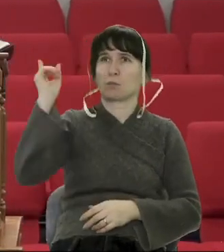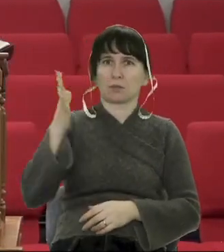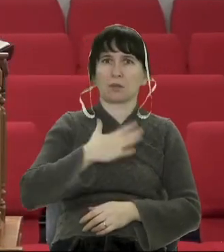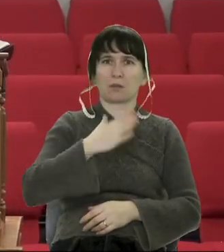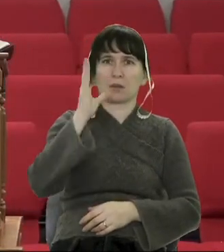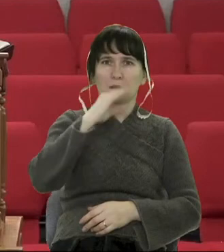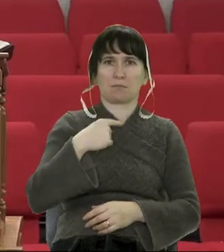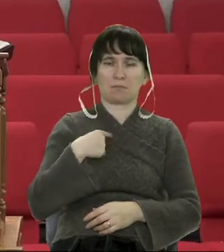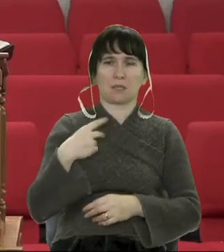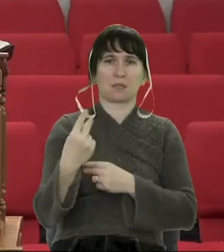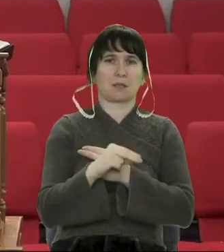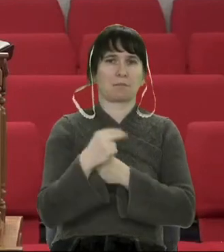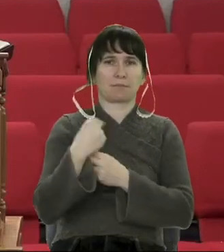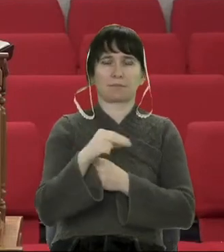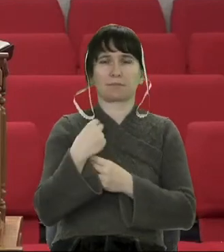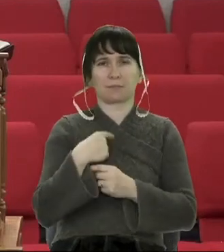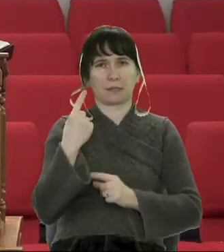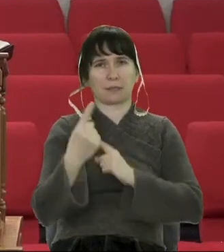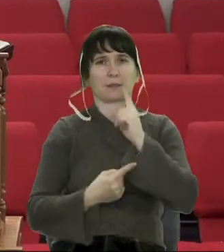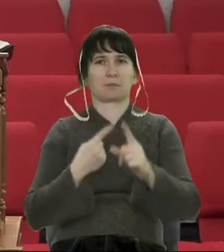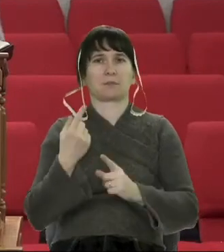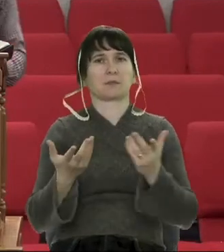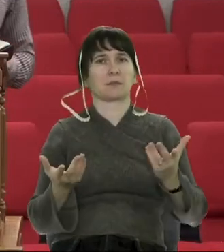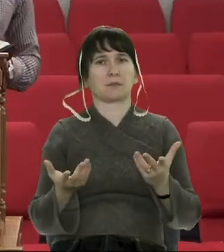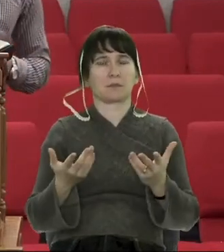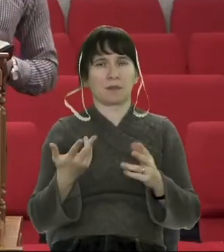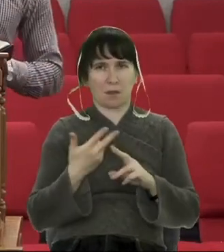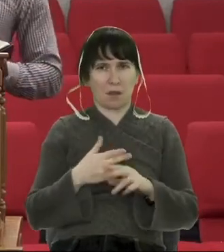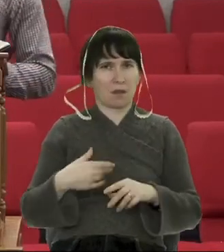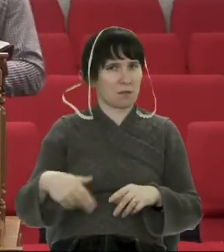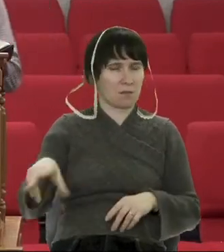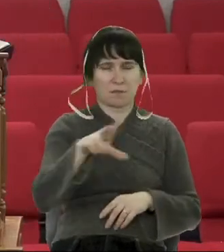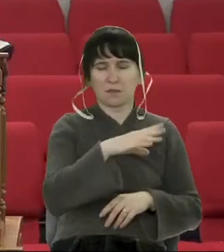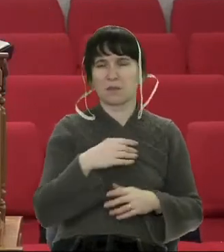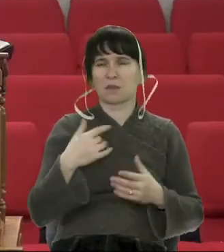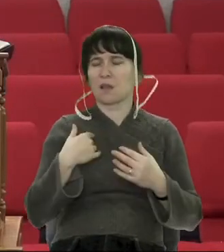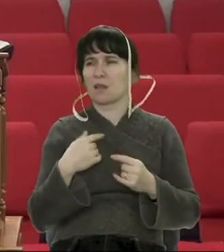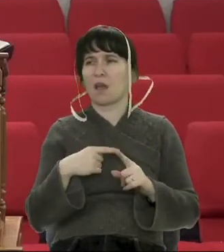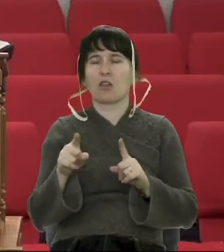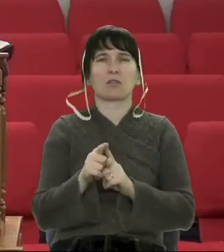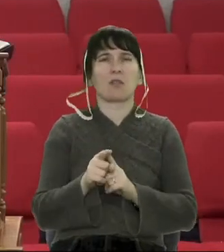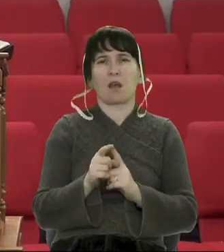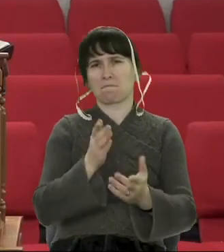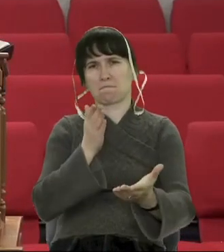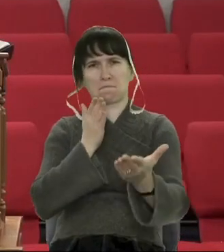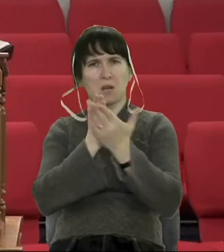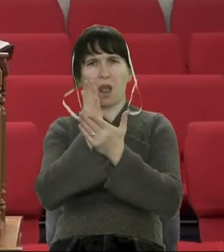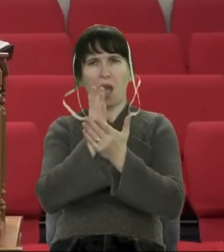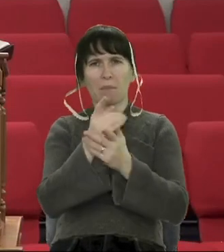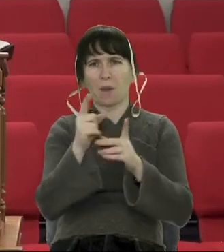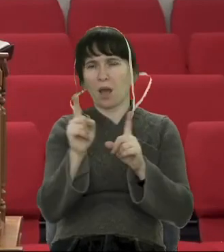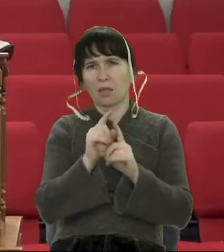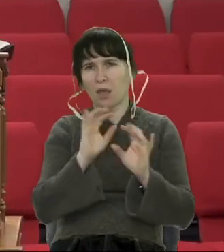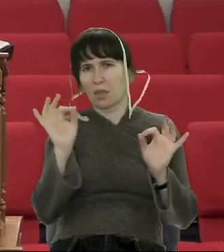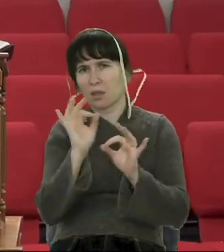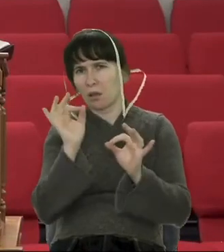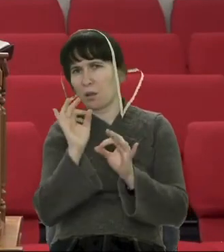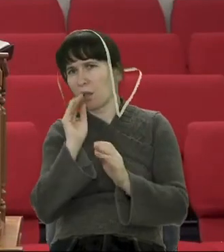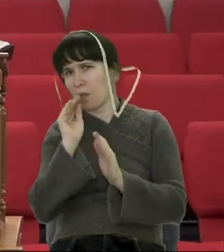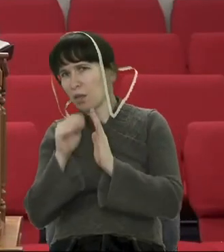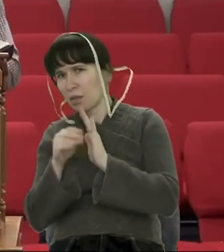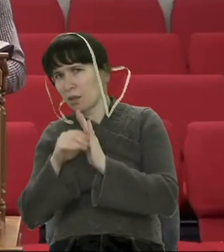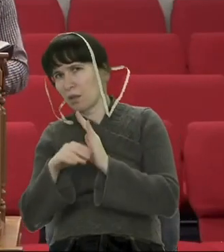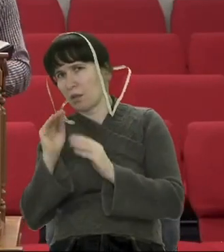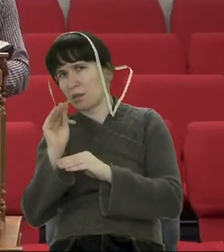тільки Христос здатний нас змінити. Чи завжди ми робили все в обличчя, а за спиною нічого не робили? Робили за